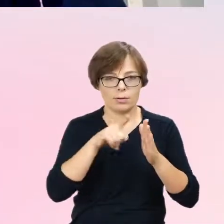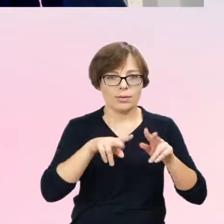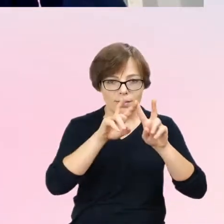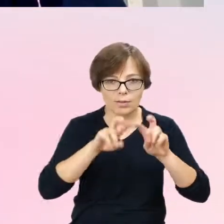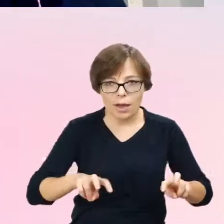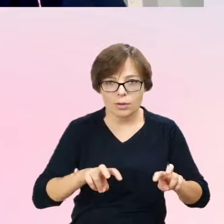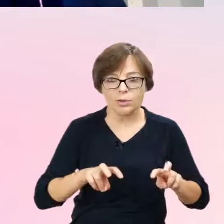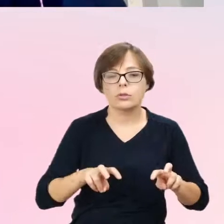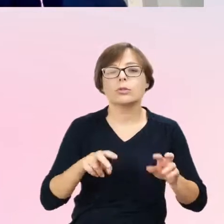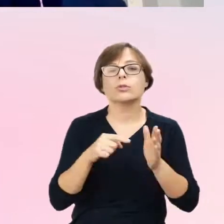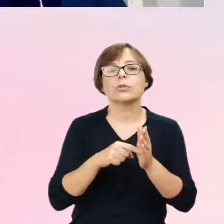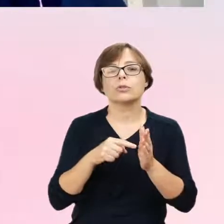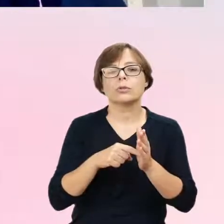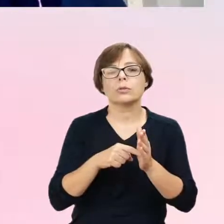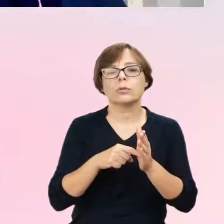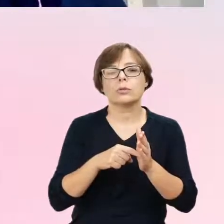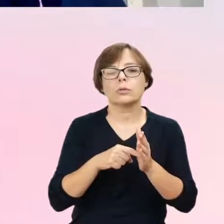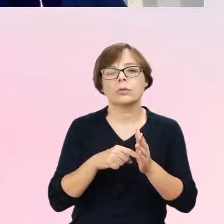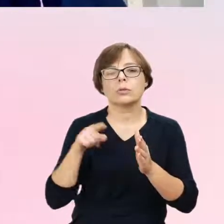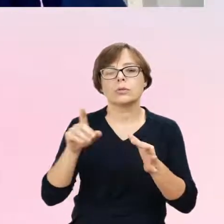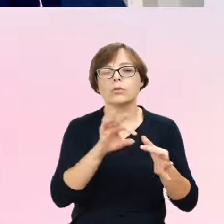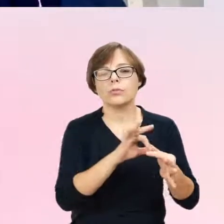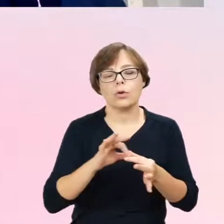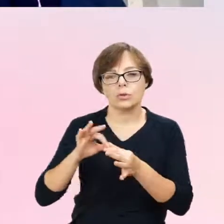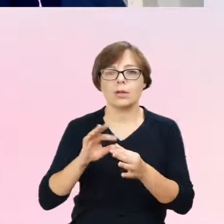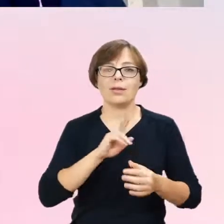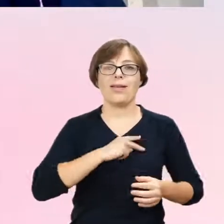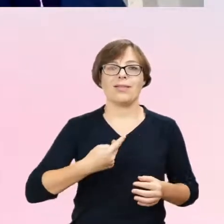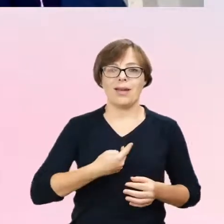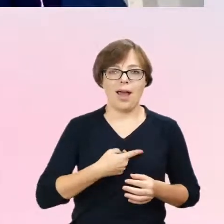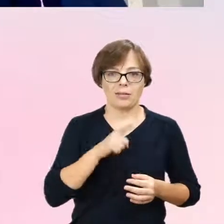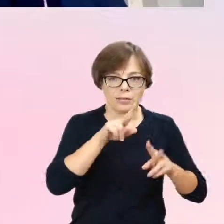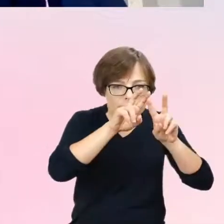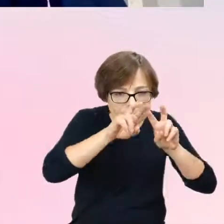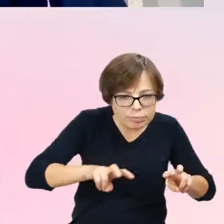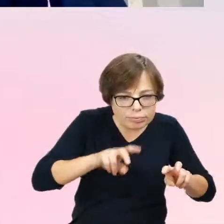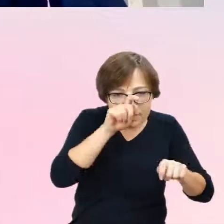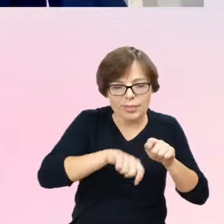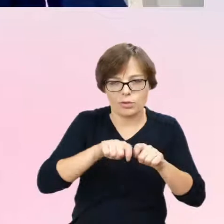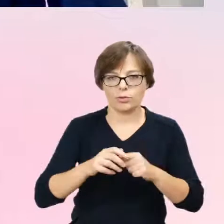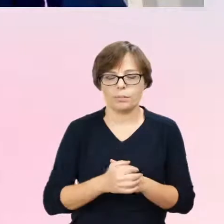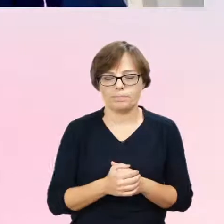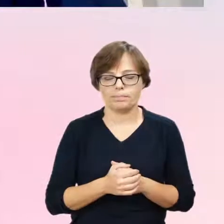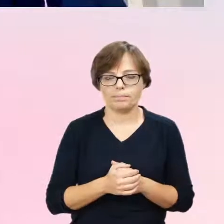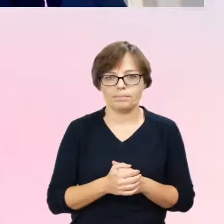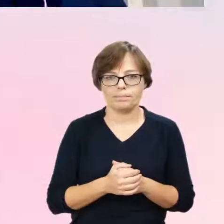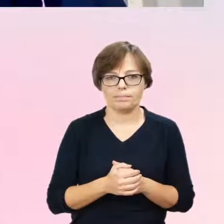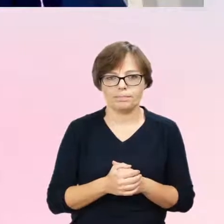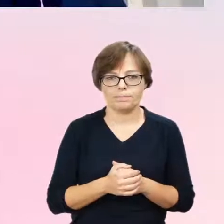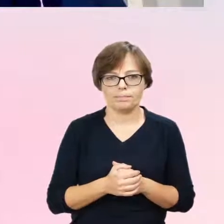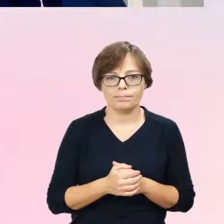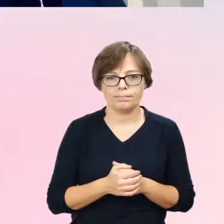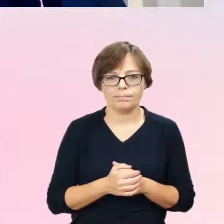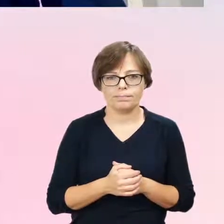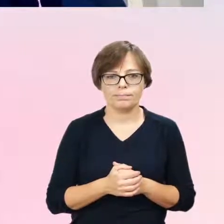diagnozą transpłciowości. Jesteśmy już w